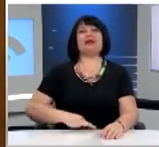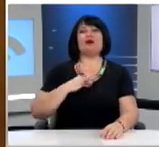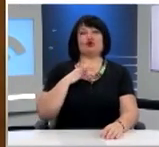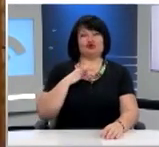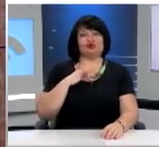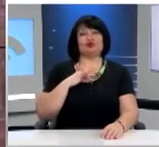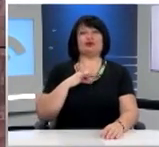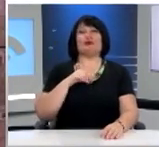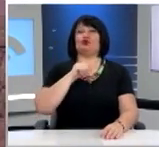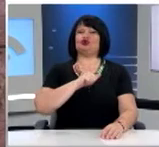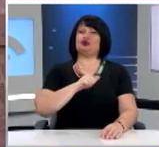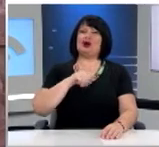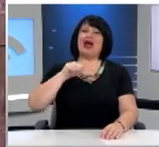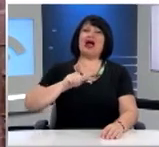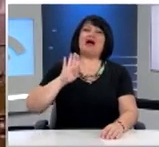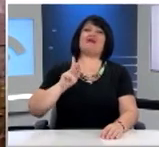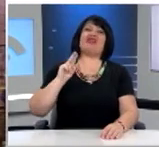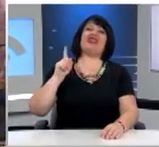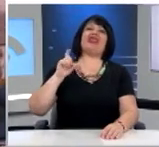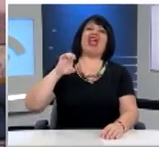Απόστολος Αυδελάς,